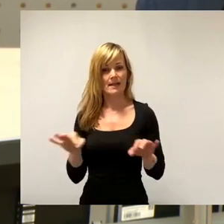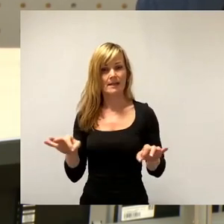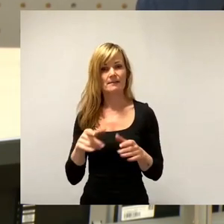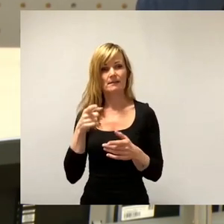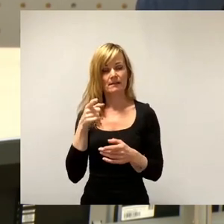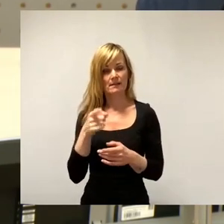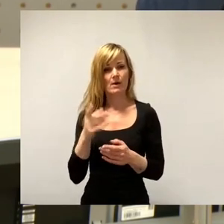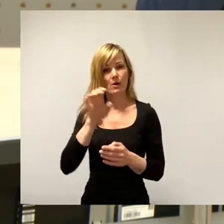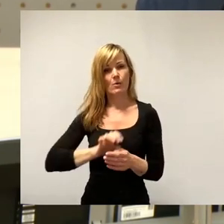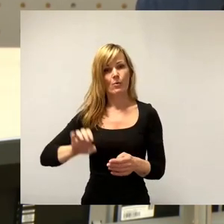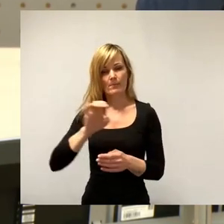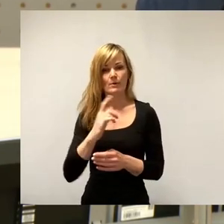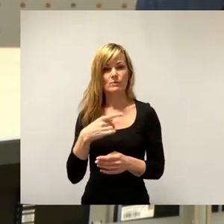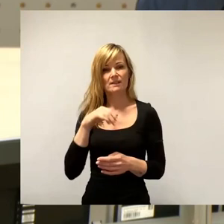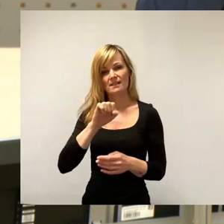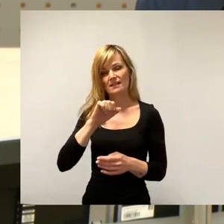weiter wächst.